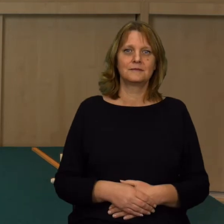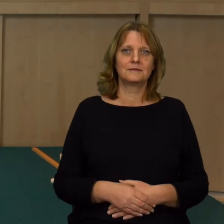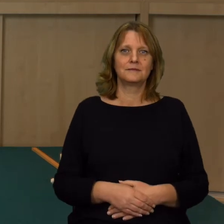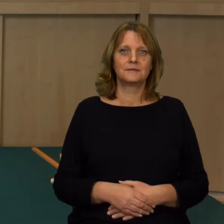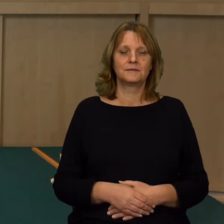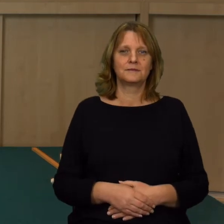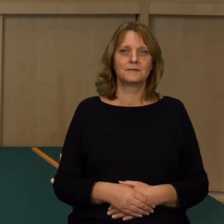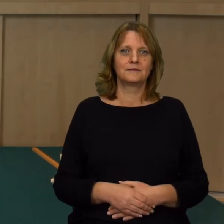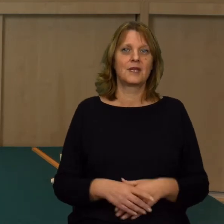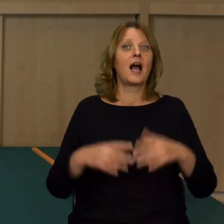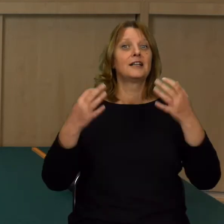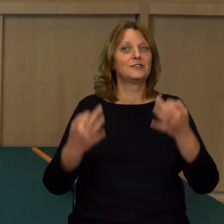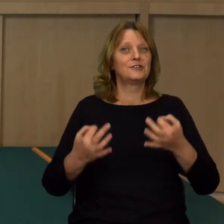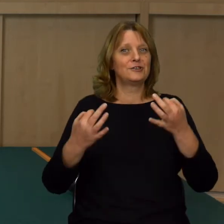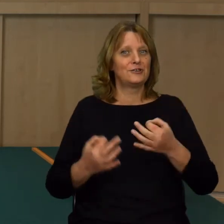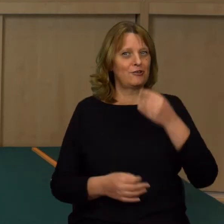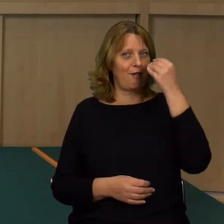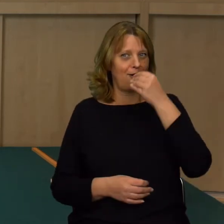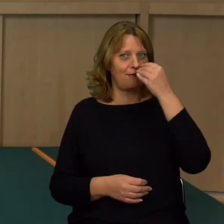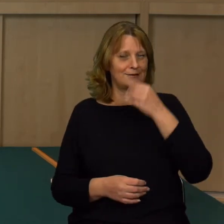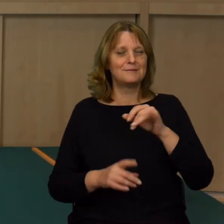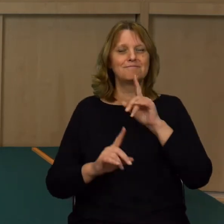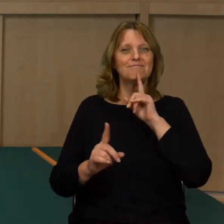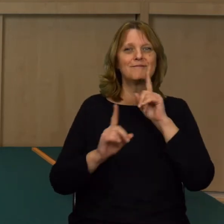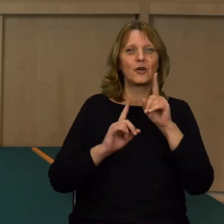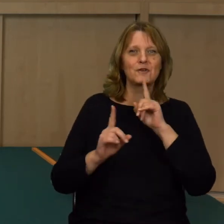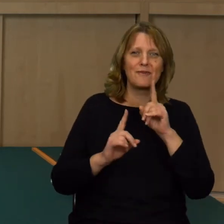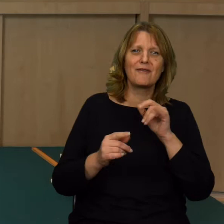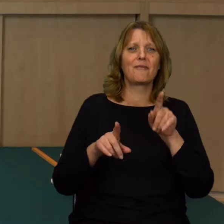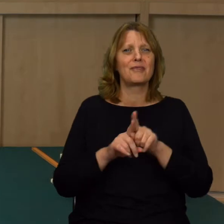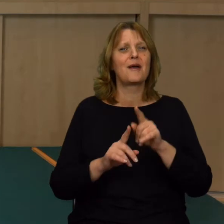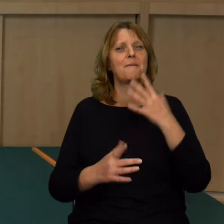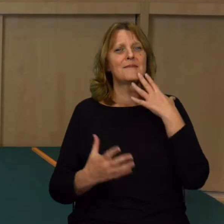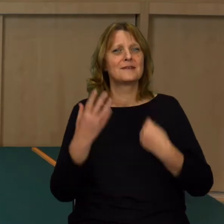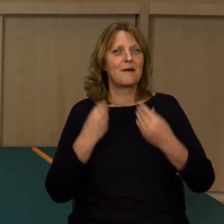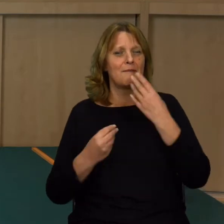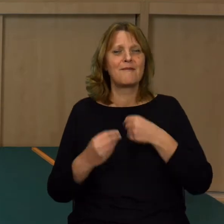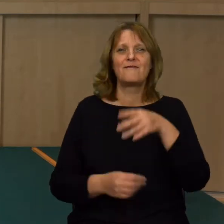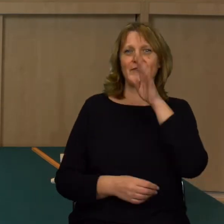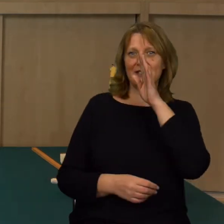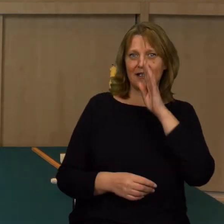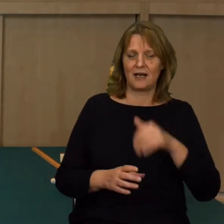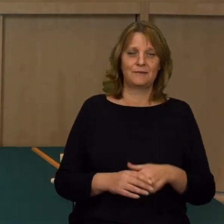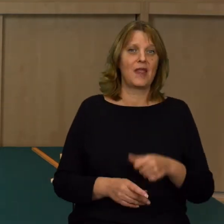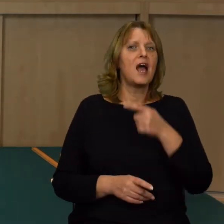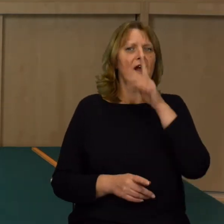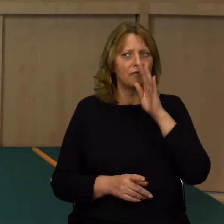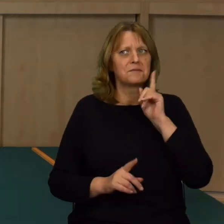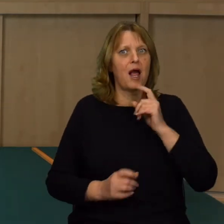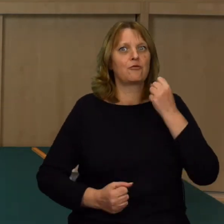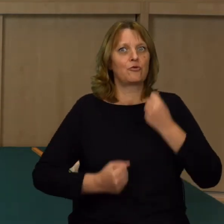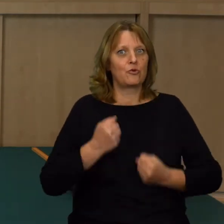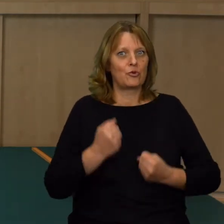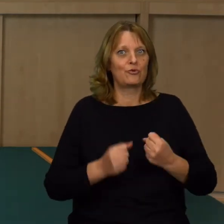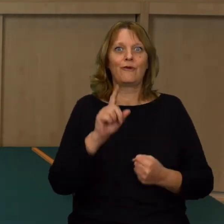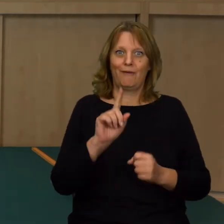Moi drodzy, na dzisiejszej lekcji porozmawiamy i pobawimy się fizyką. Fizyką, która może jest trudna, ale